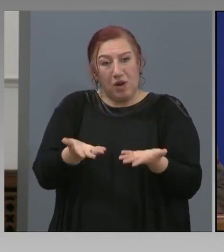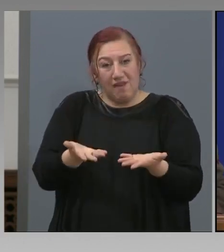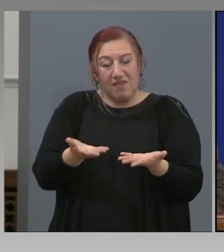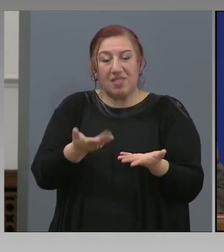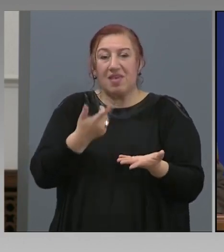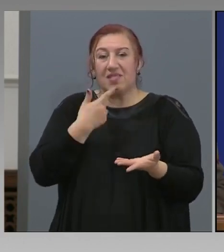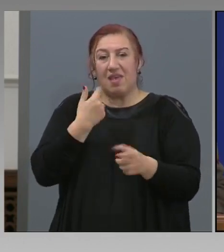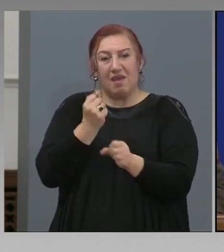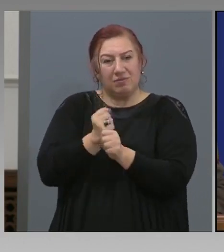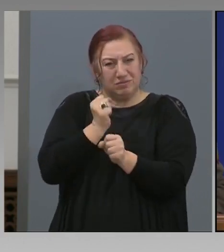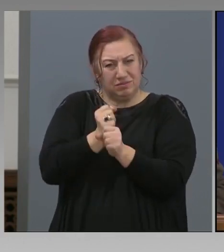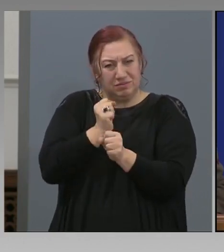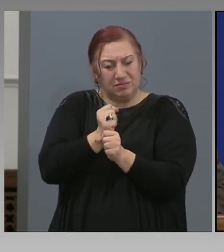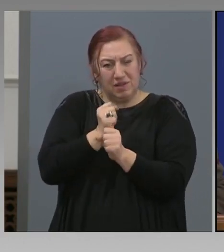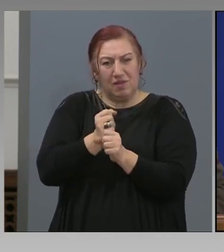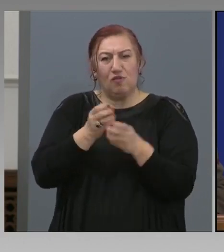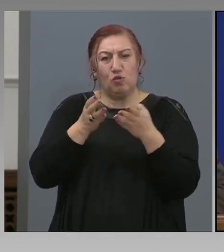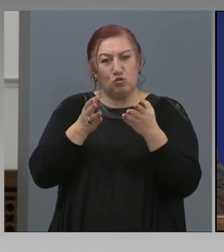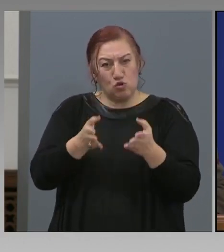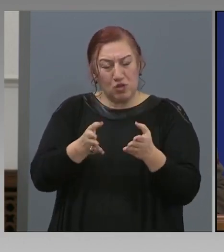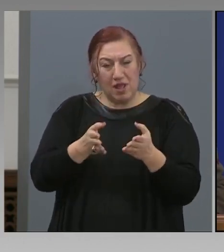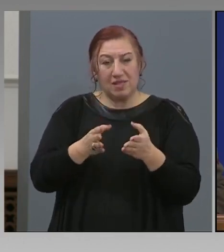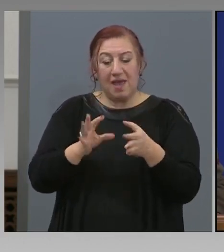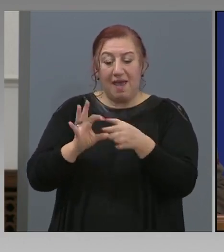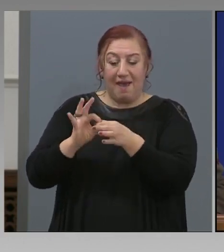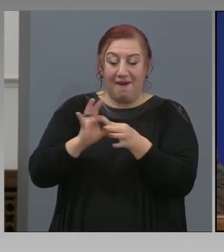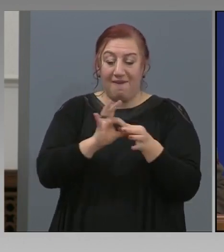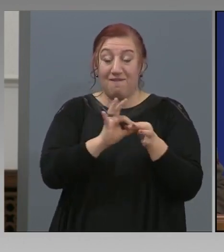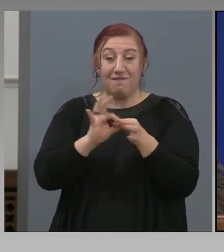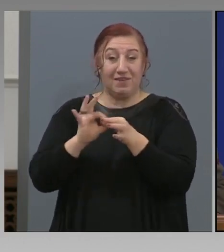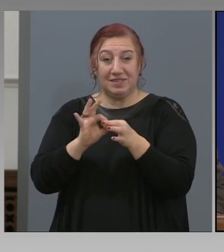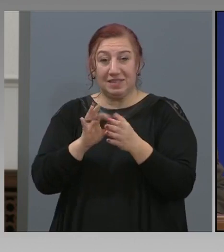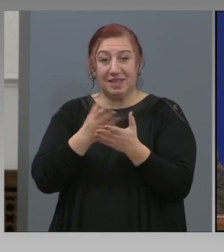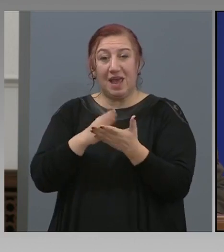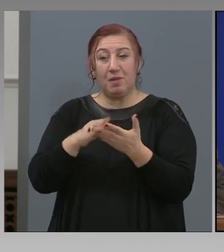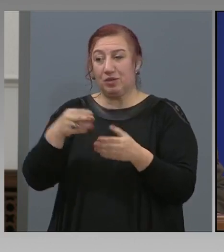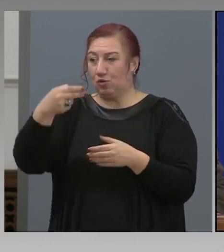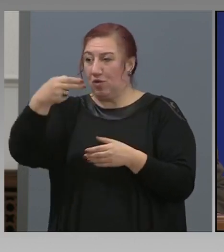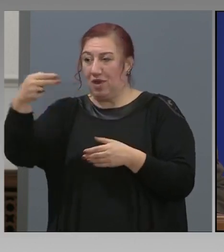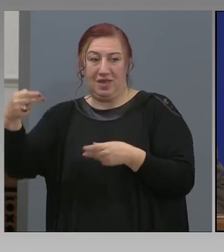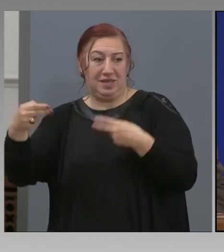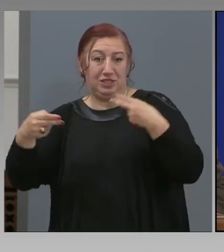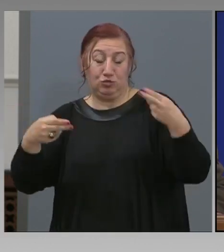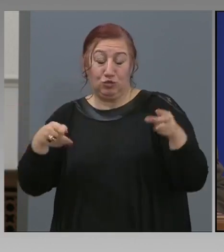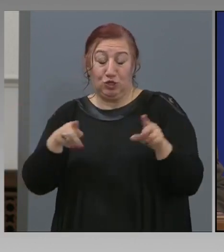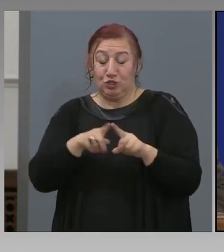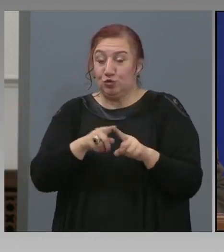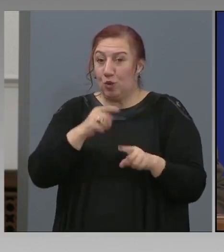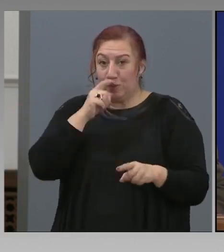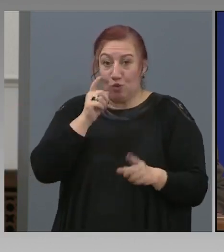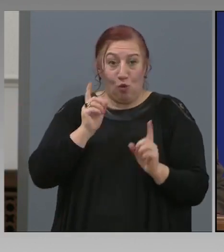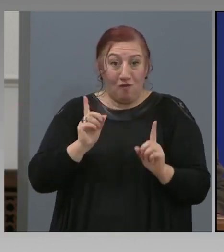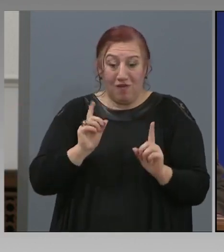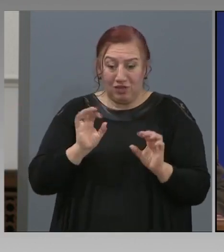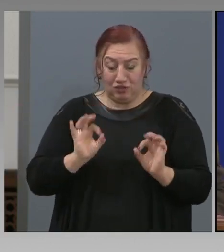функционална осигуряване, т.е. връзката между отделните институции също от изключително важна